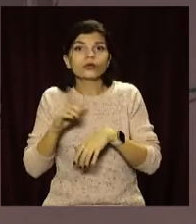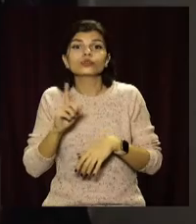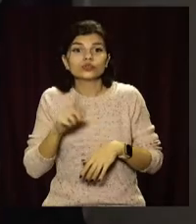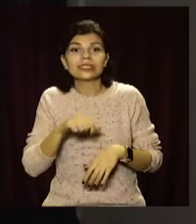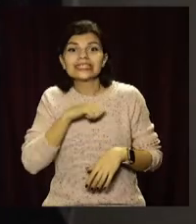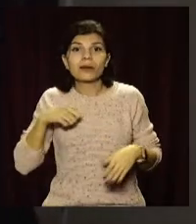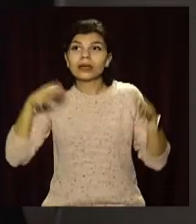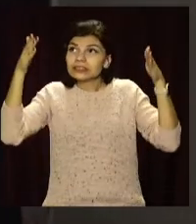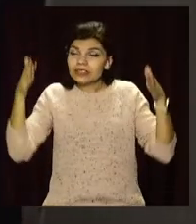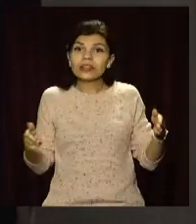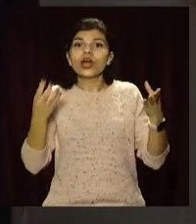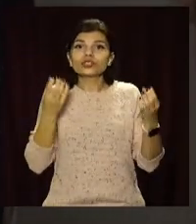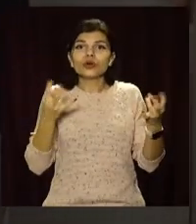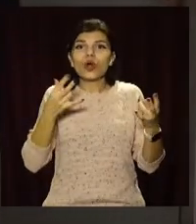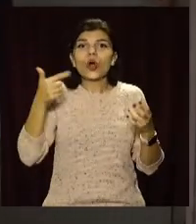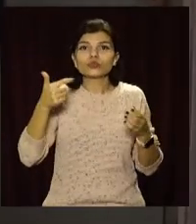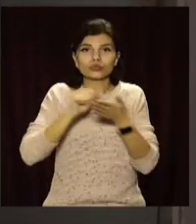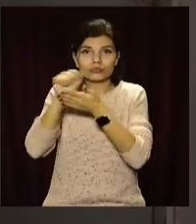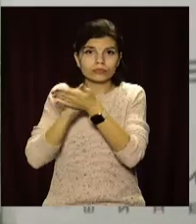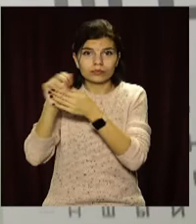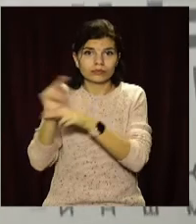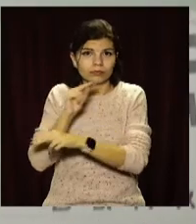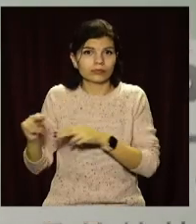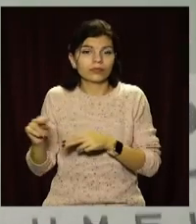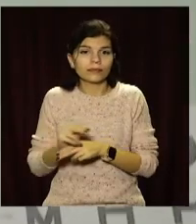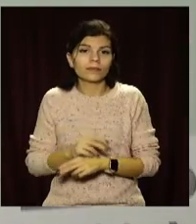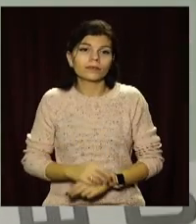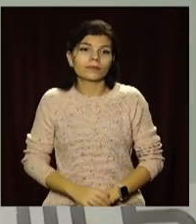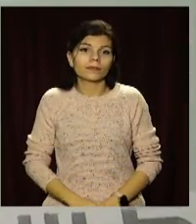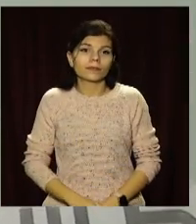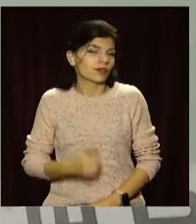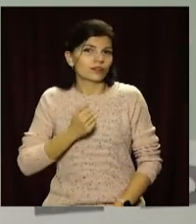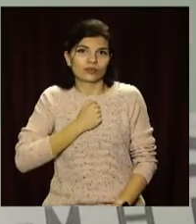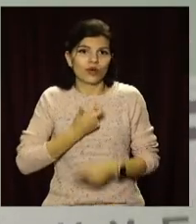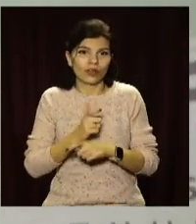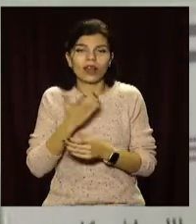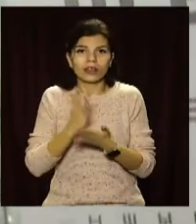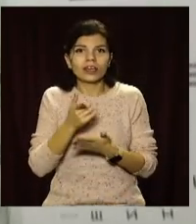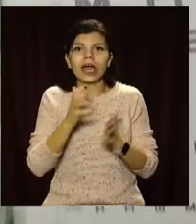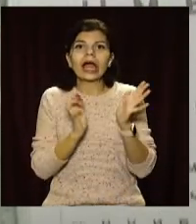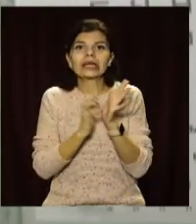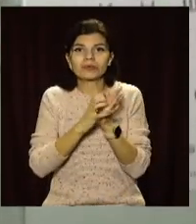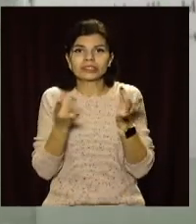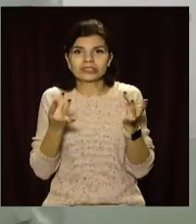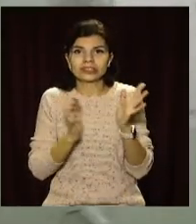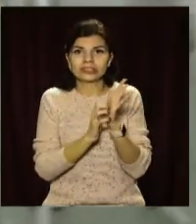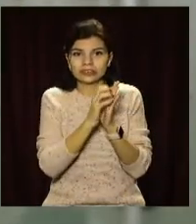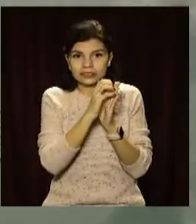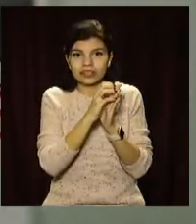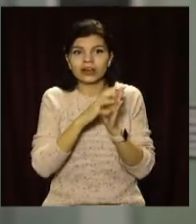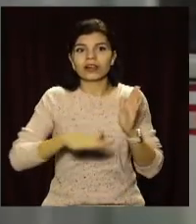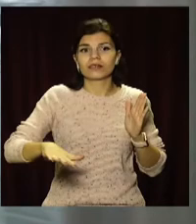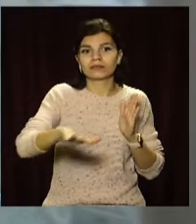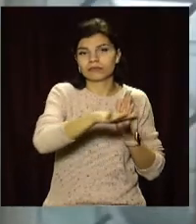самі стіни потребують ще й ґрунтовного лікування. Каждаємо, це грибок, який ранив наше